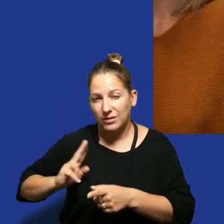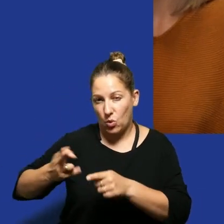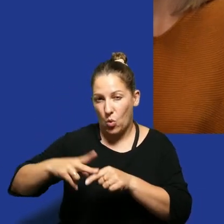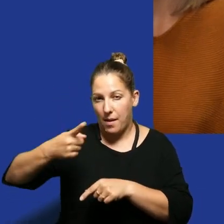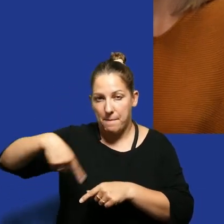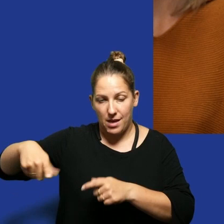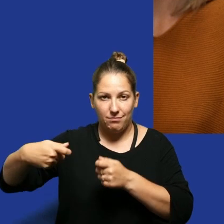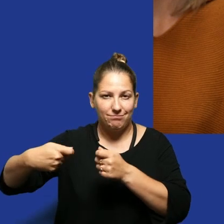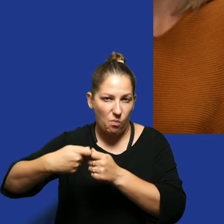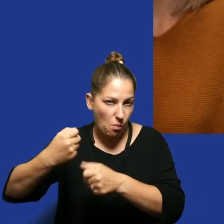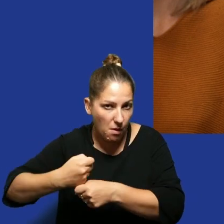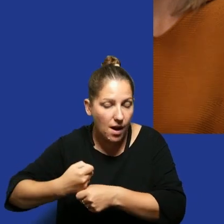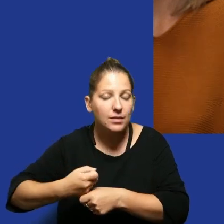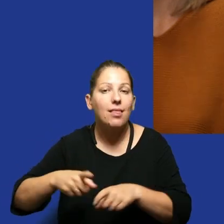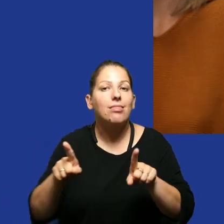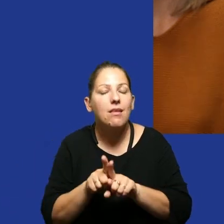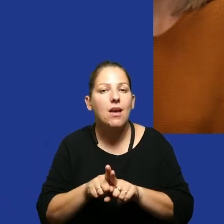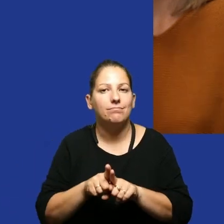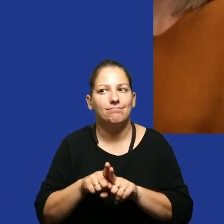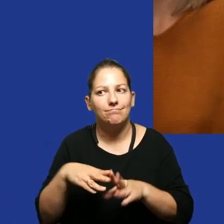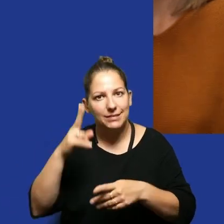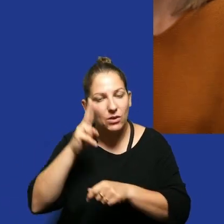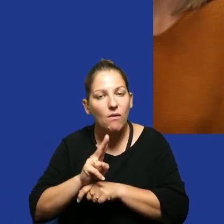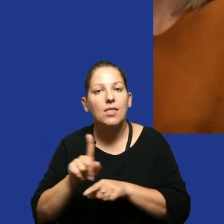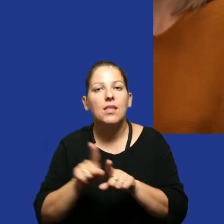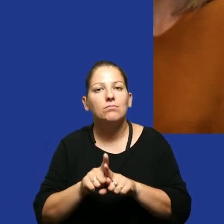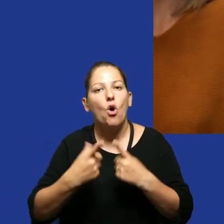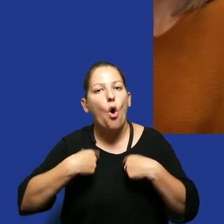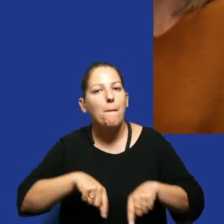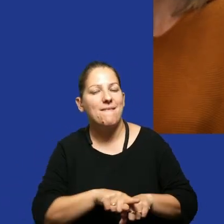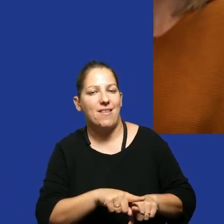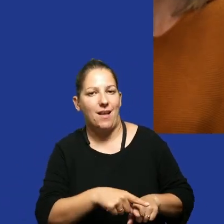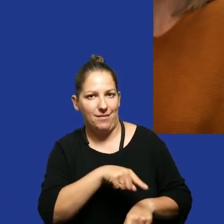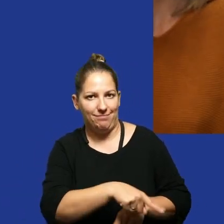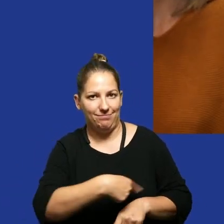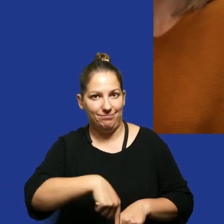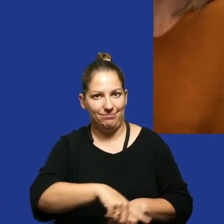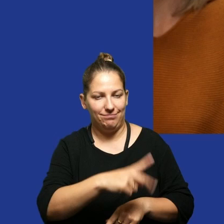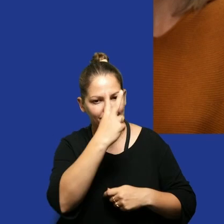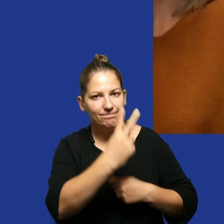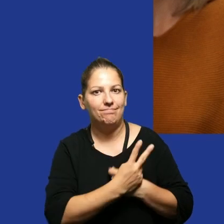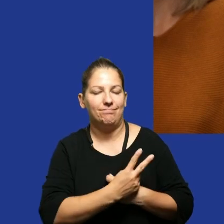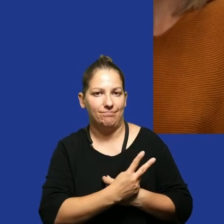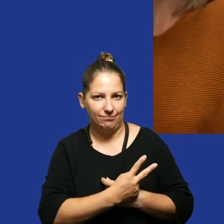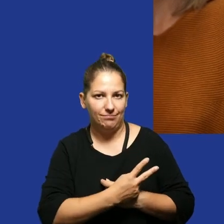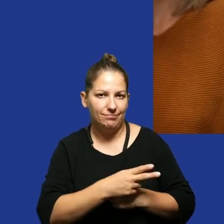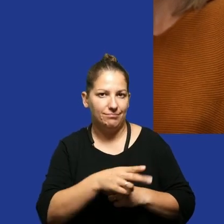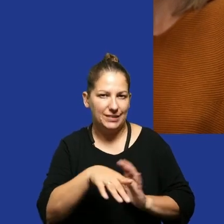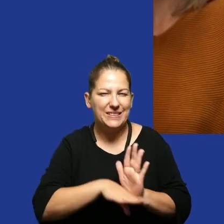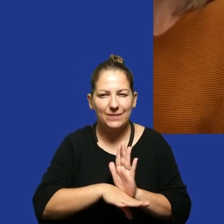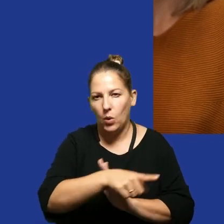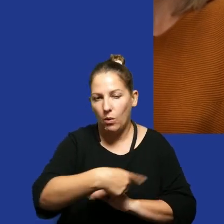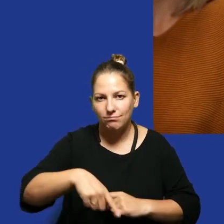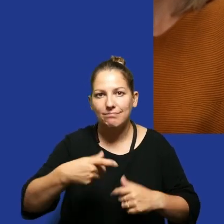kooperujemy jak i ze strony obywateli dla których czy z którymi obywateli obywatelek